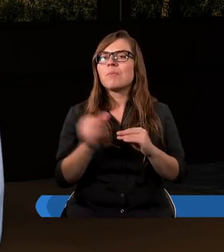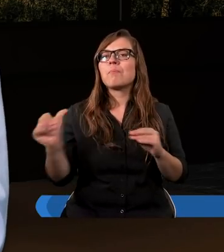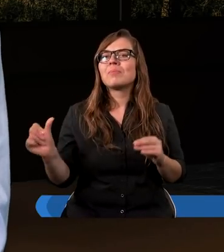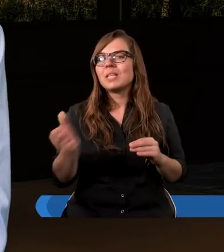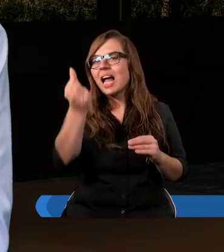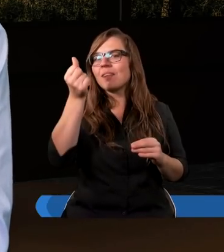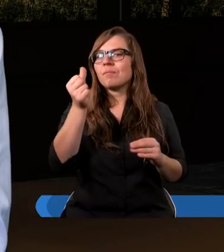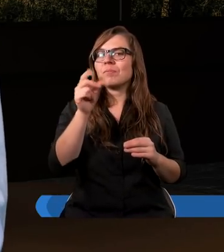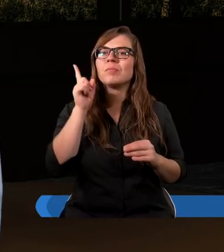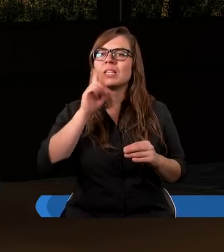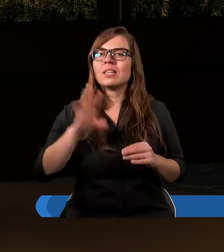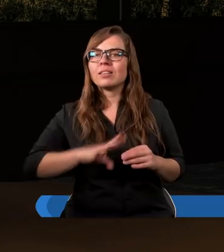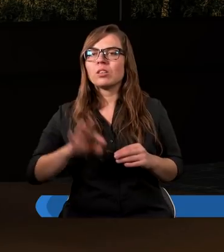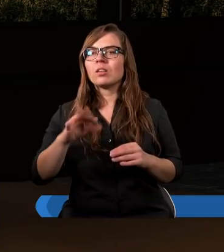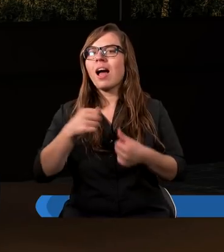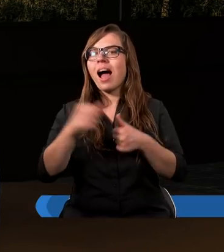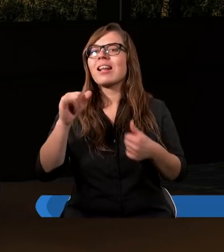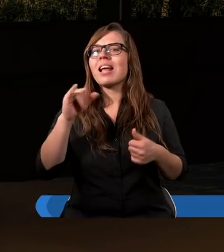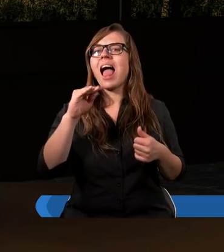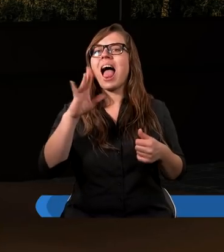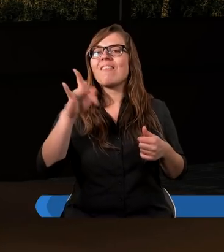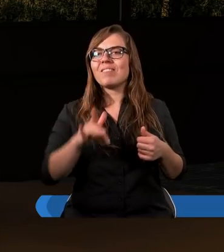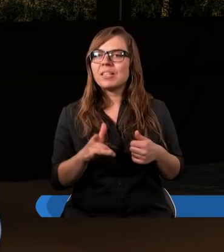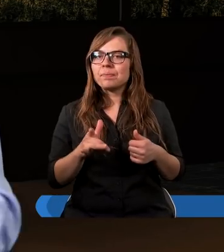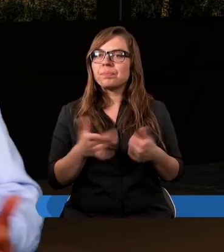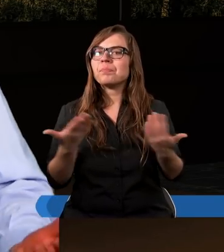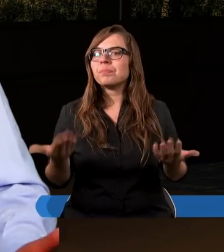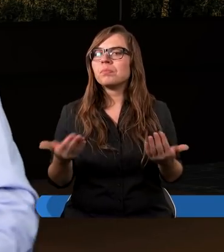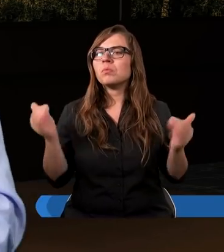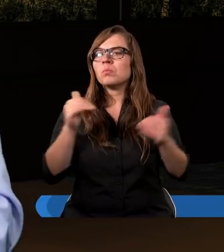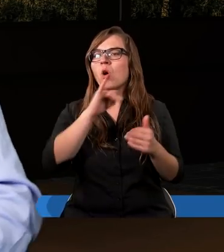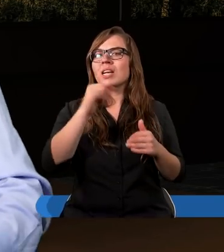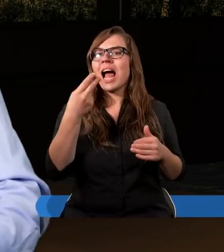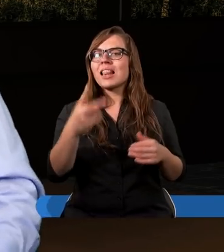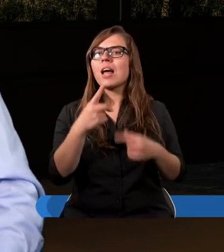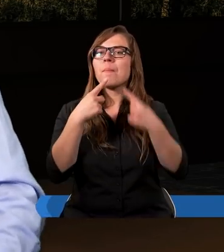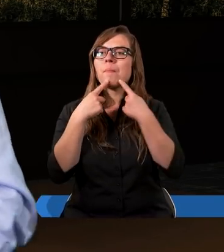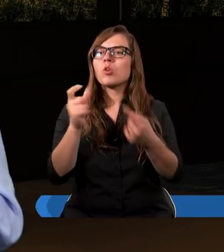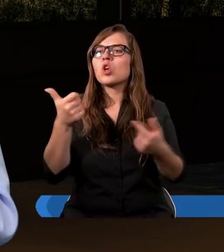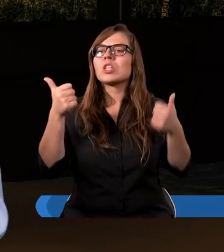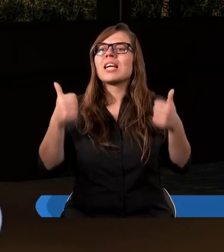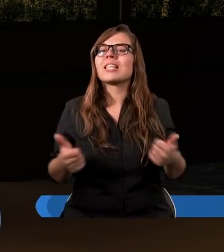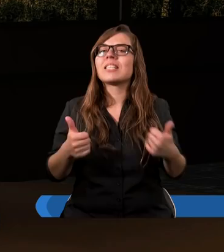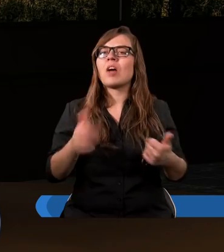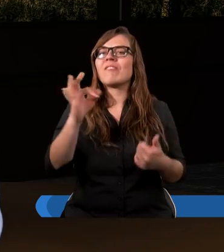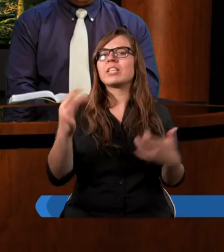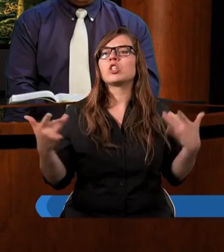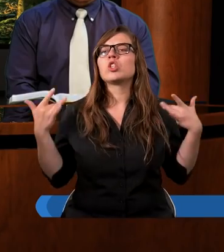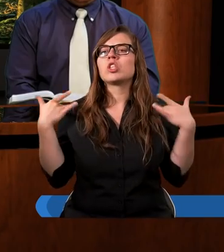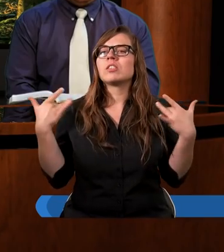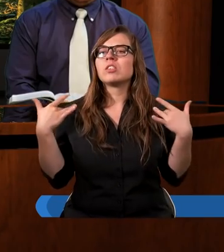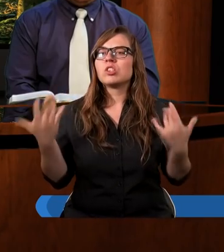Pierwsi synowie Adama i Ewy. No może Janek powiesz, co się stało w ich życiu?